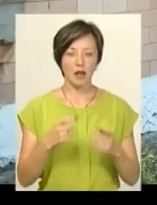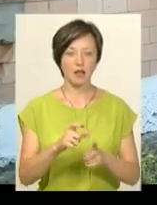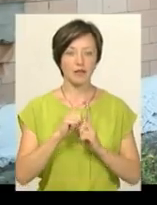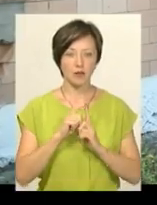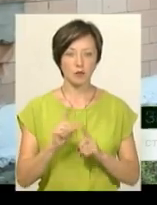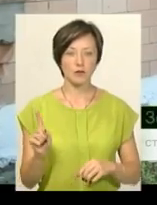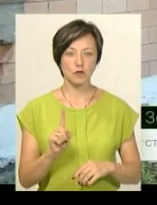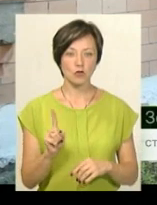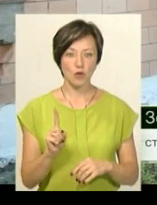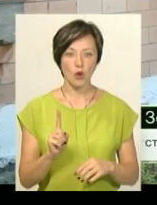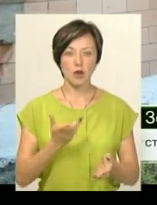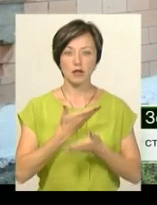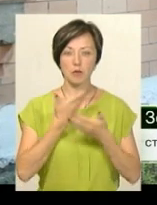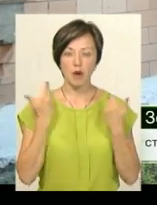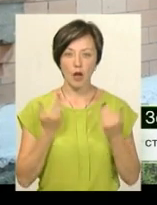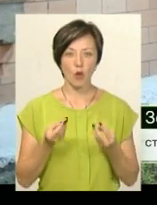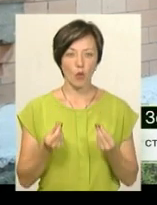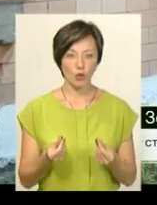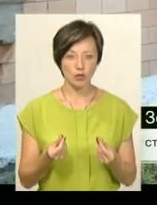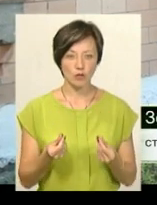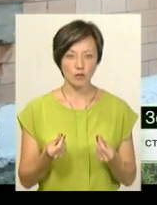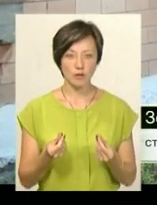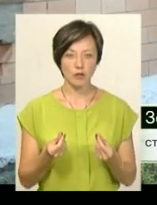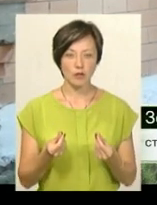що немає коштів.